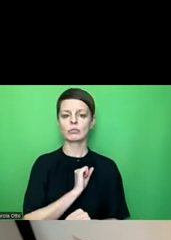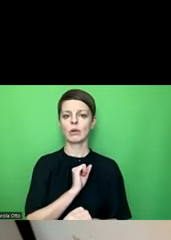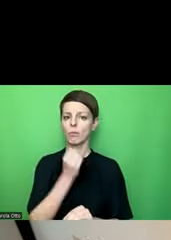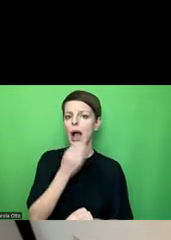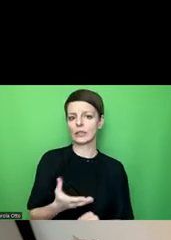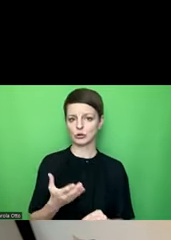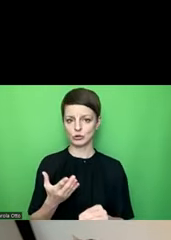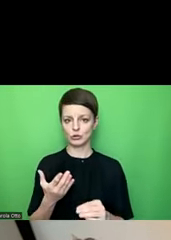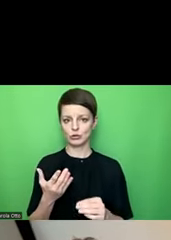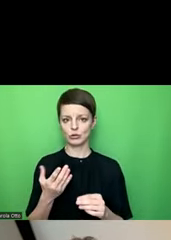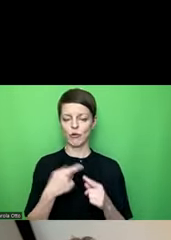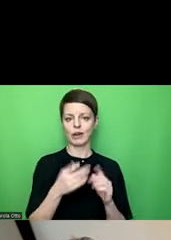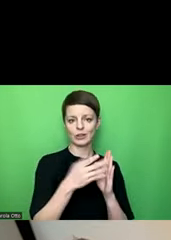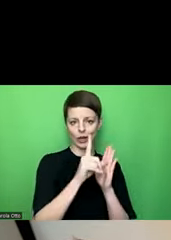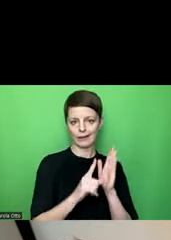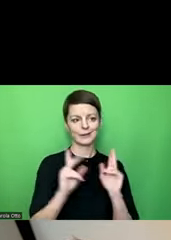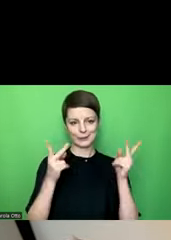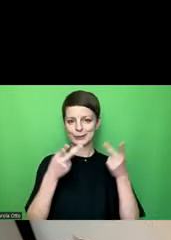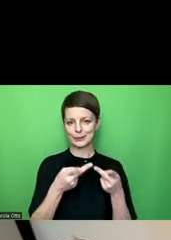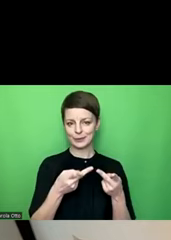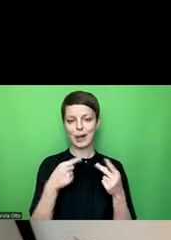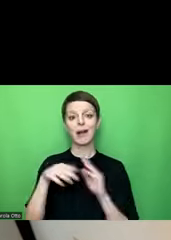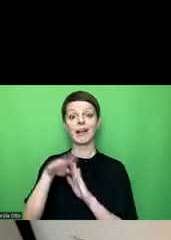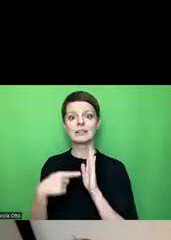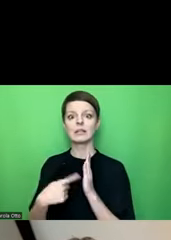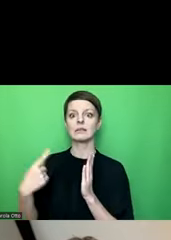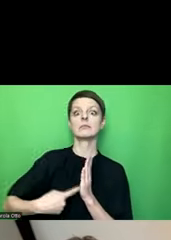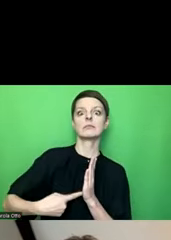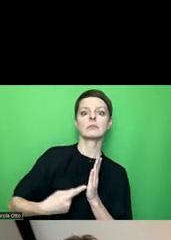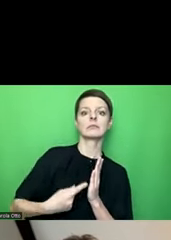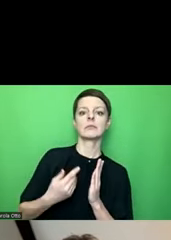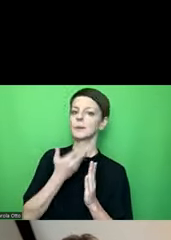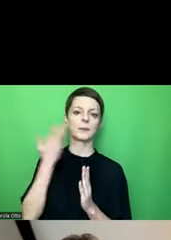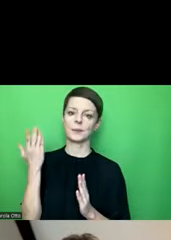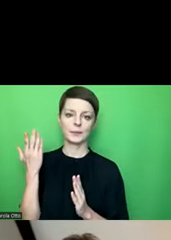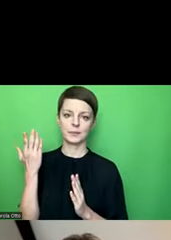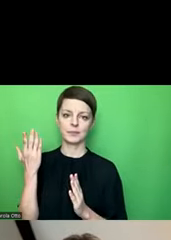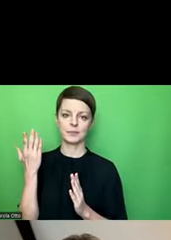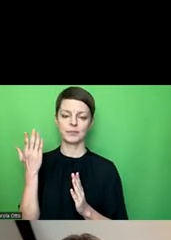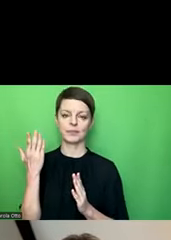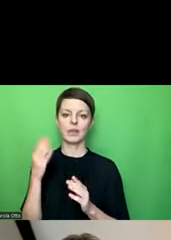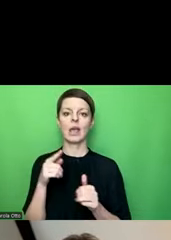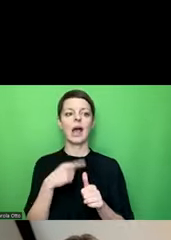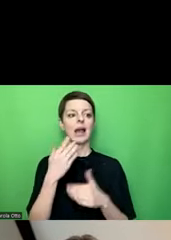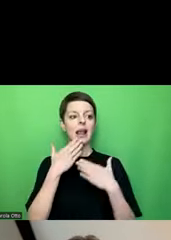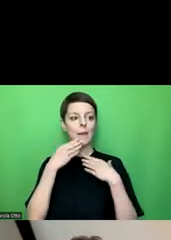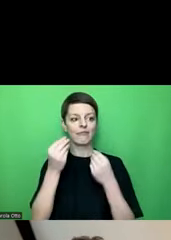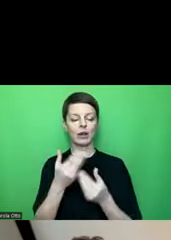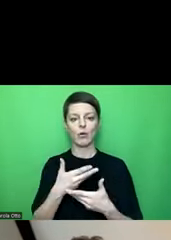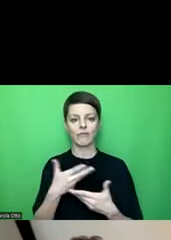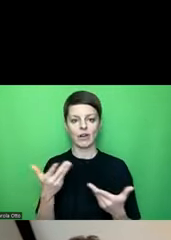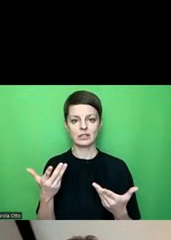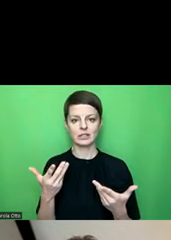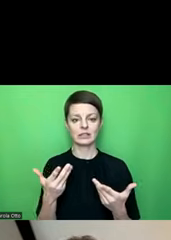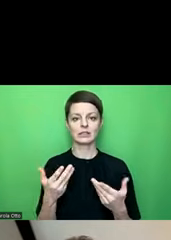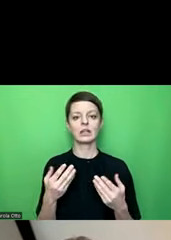vielen anderen Checklisten, aber die sind jetzt gesetzlich nicht vorgeschrieben. Und eine dieser Empfehlungen ist auch, einen